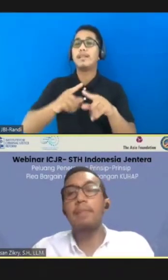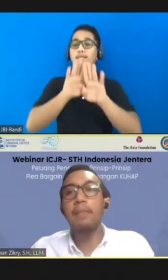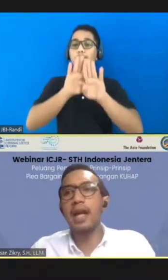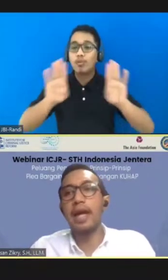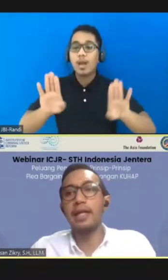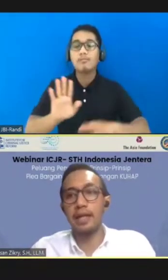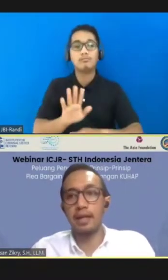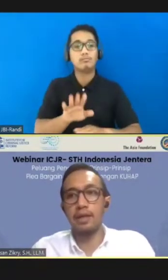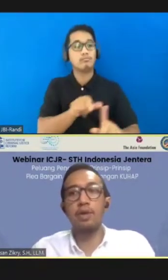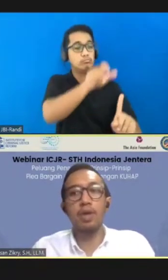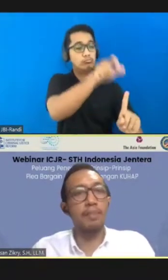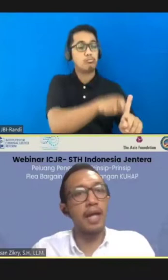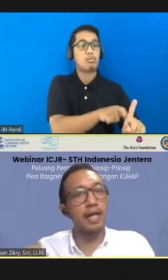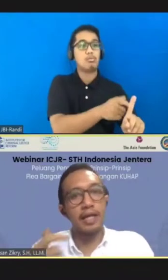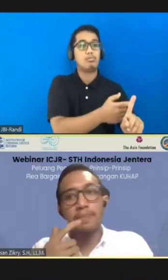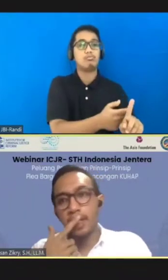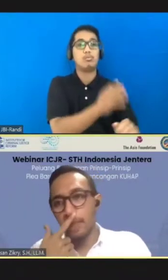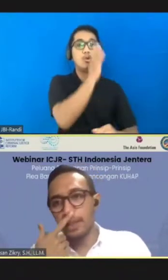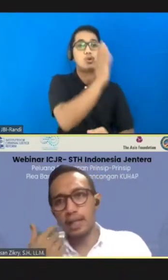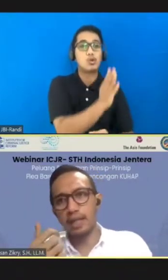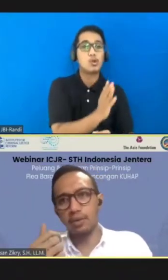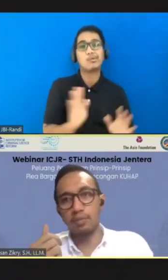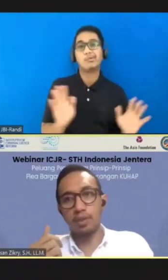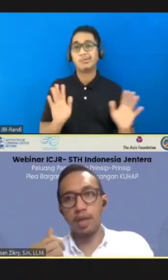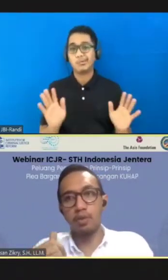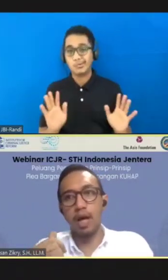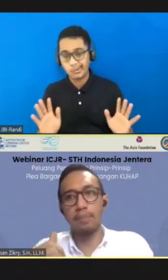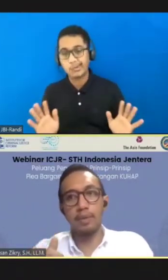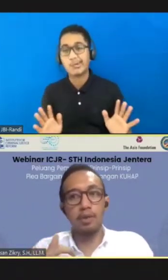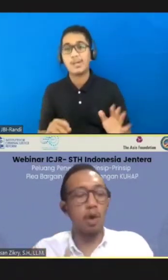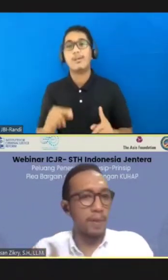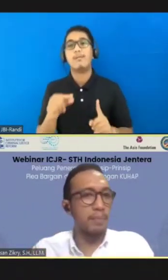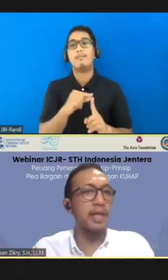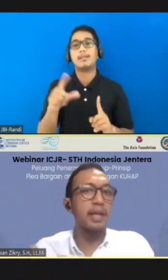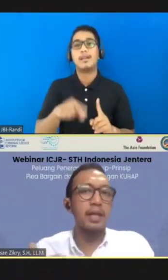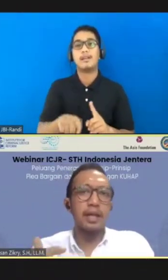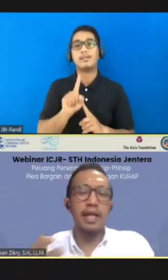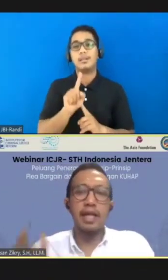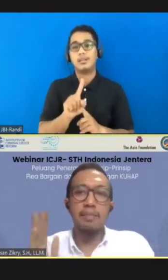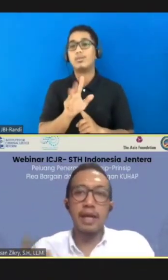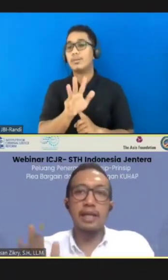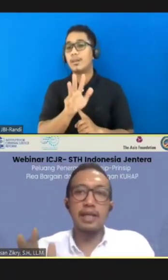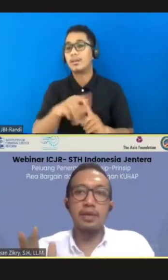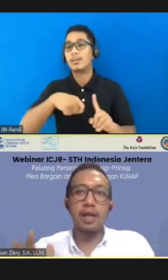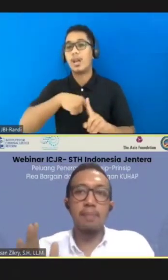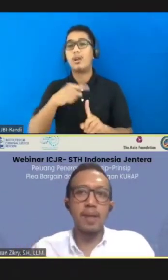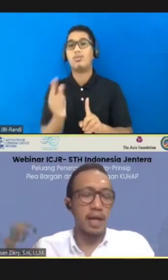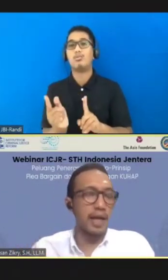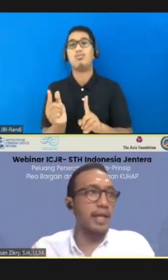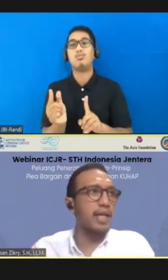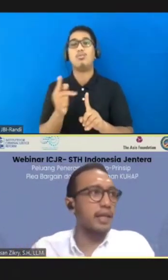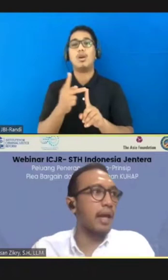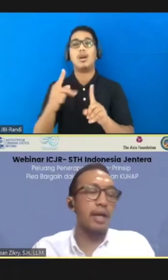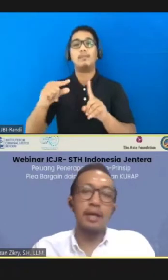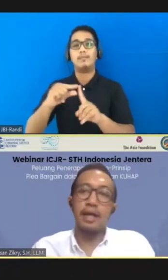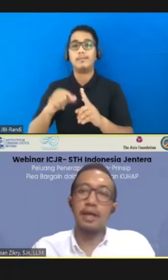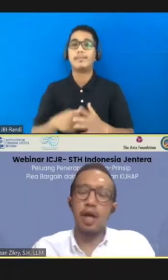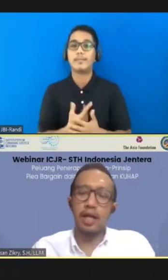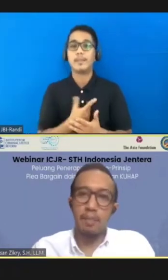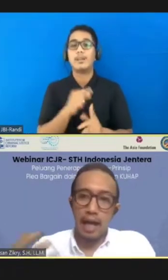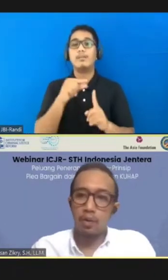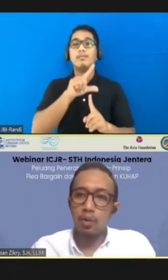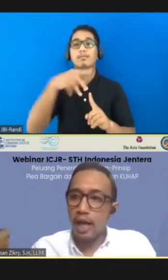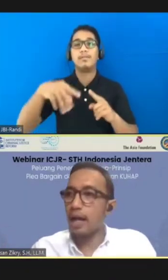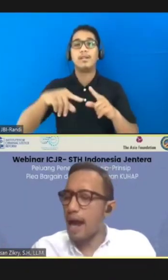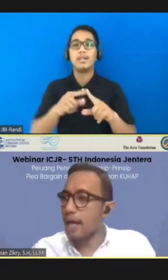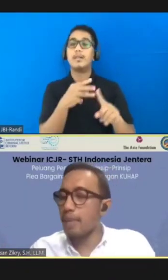saja, tanpa bargaining. Itu yang kurang lebih ada di pasal 199 KUHA, itu open plea, dan yang dibatasi itu adalah plea bargaining-nya, yaitu